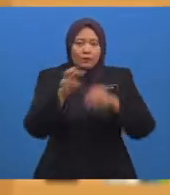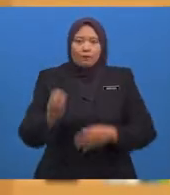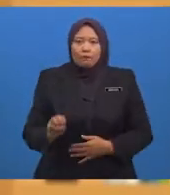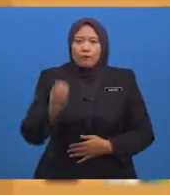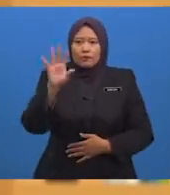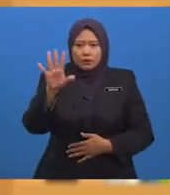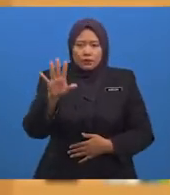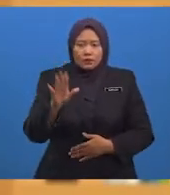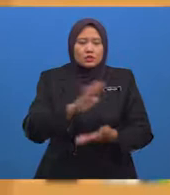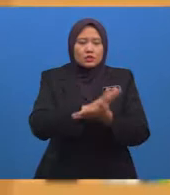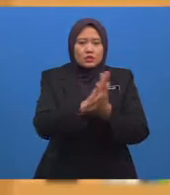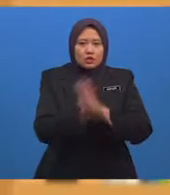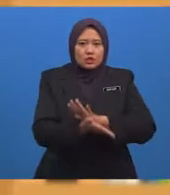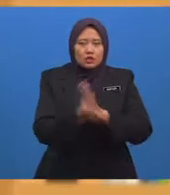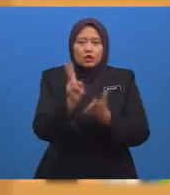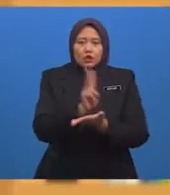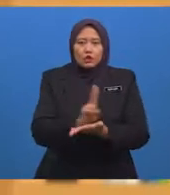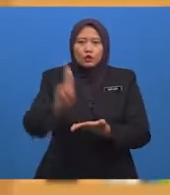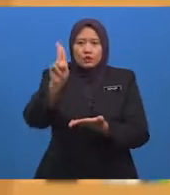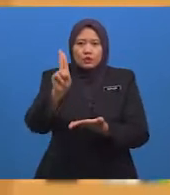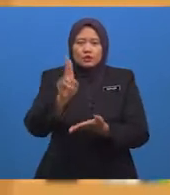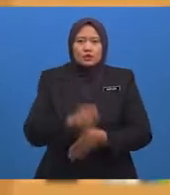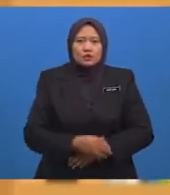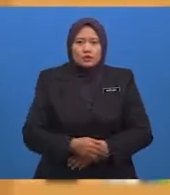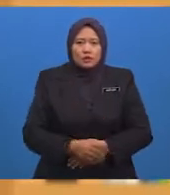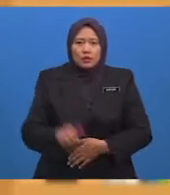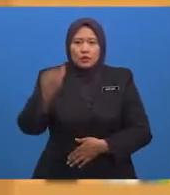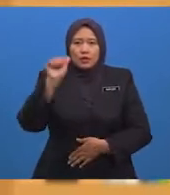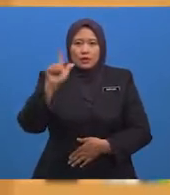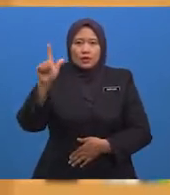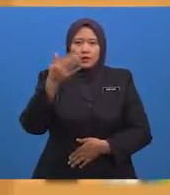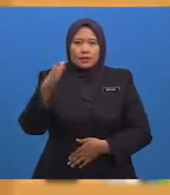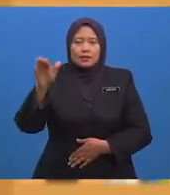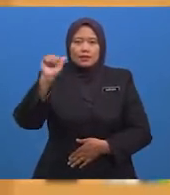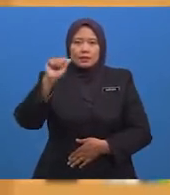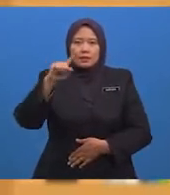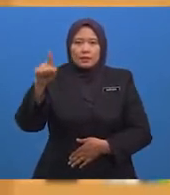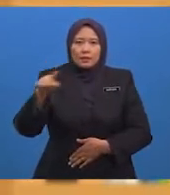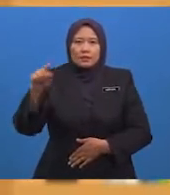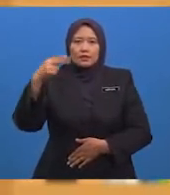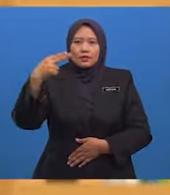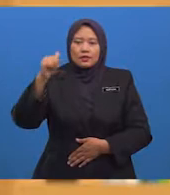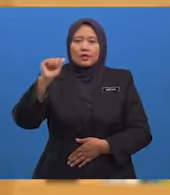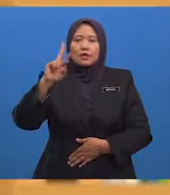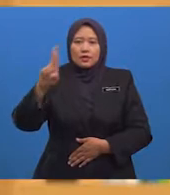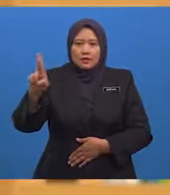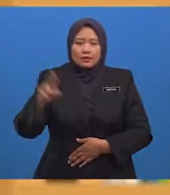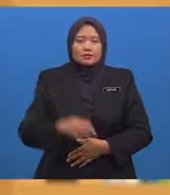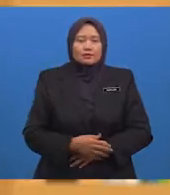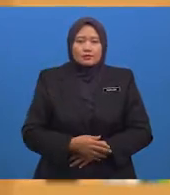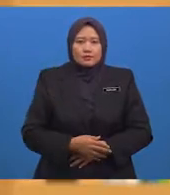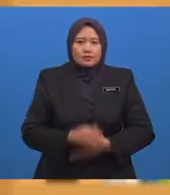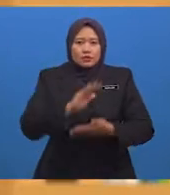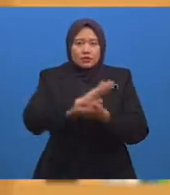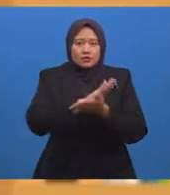Universiti Al-Azhar Iaitu salah sebuah Universiti Islam Yang terkemuka di Mesir